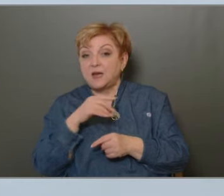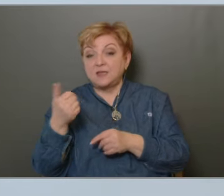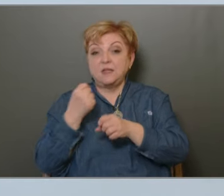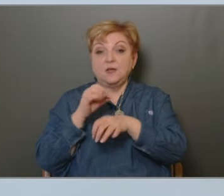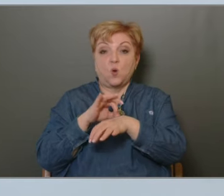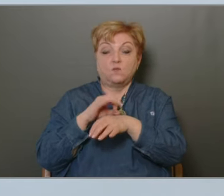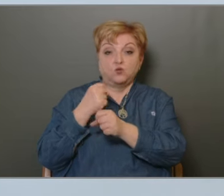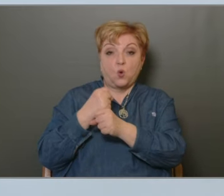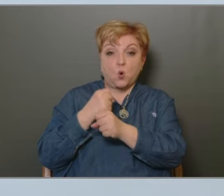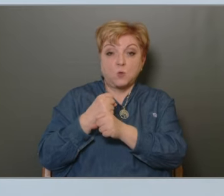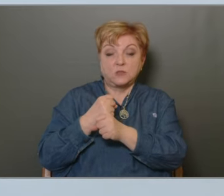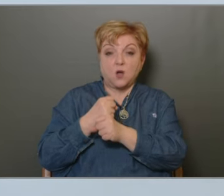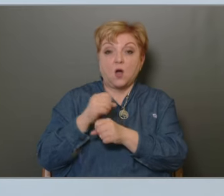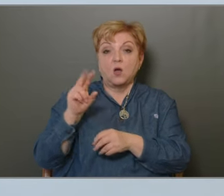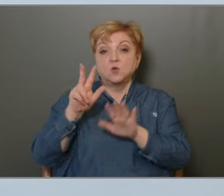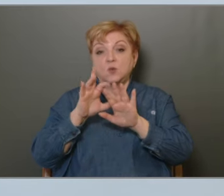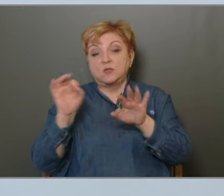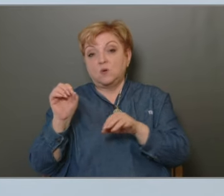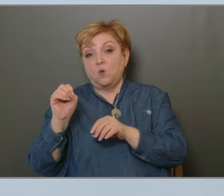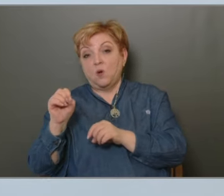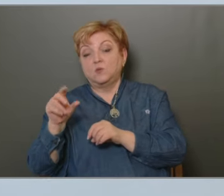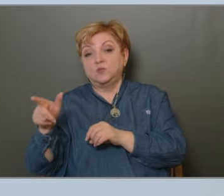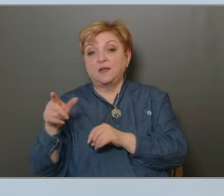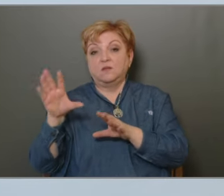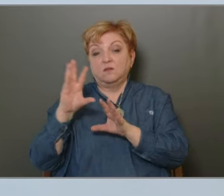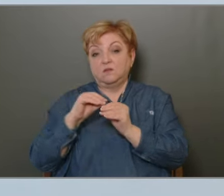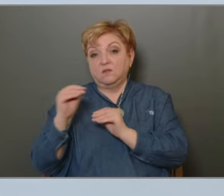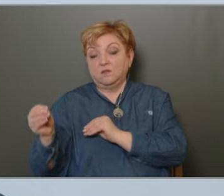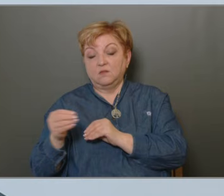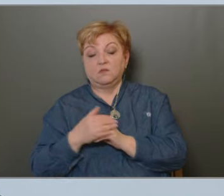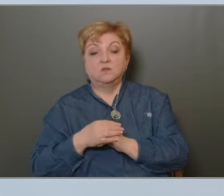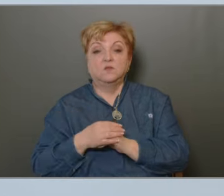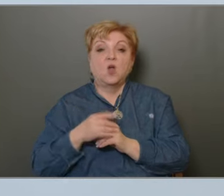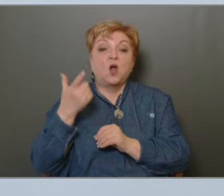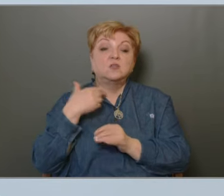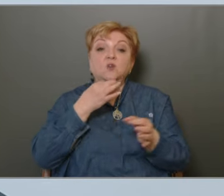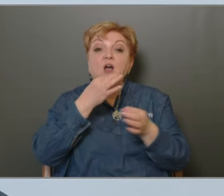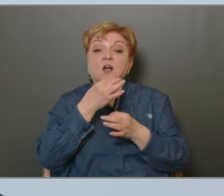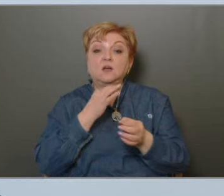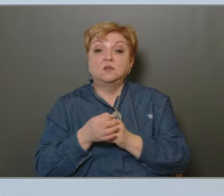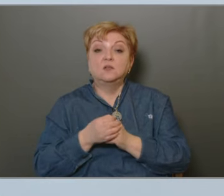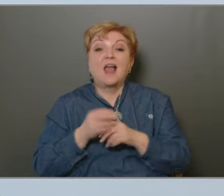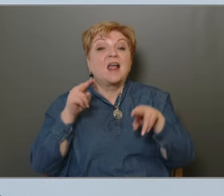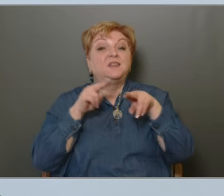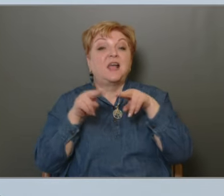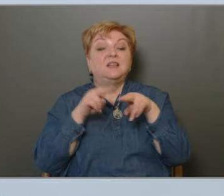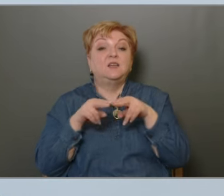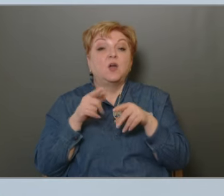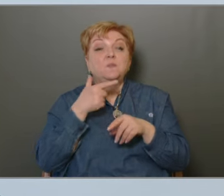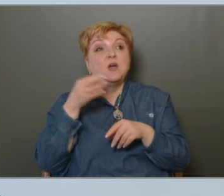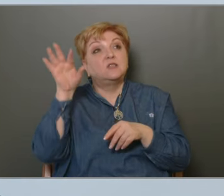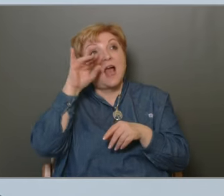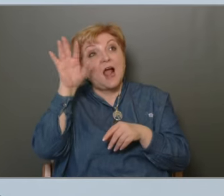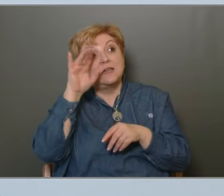orvos dolgozna 8-tól 14 óraig, a másik 14-től este 8-ig. Az volna a kérdésem, hogy technikailag mi az